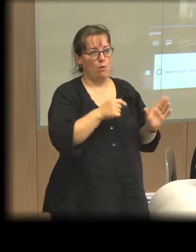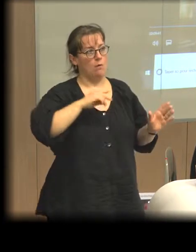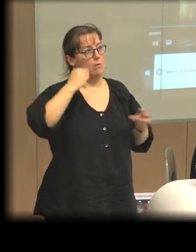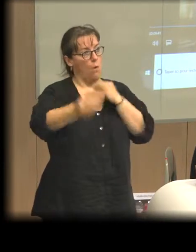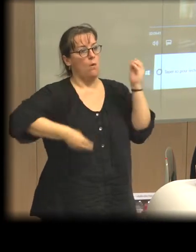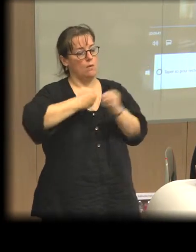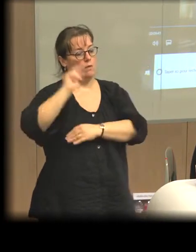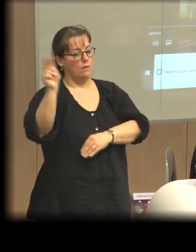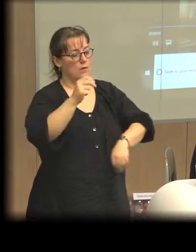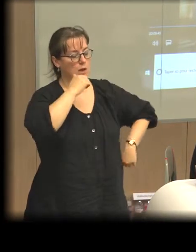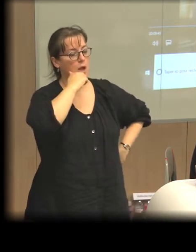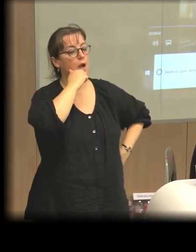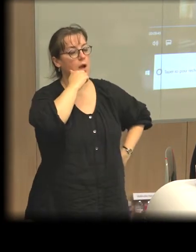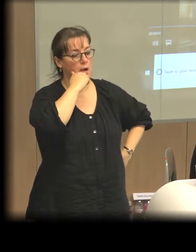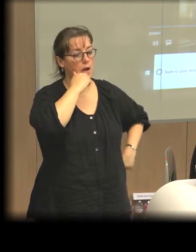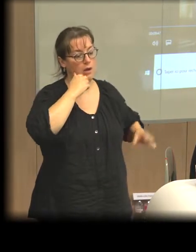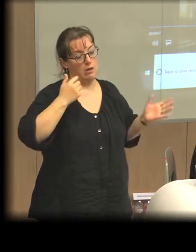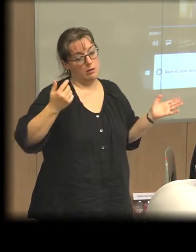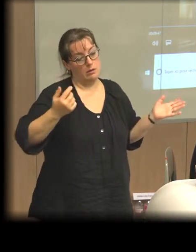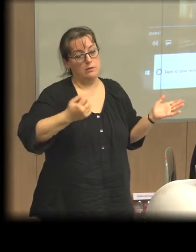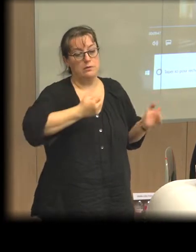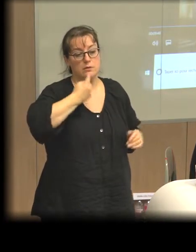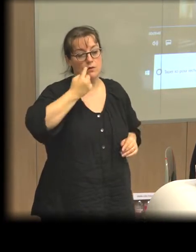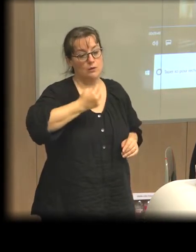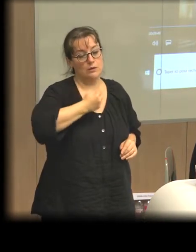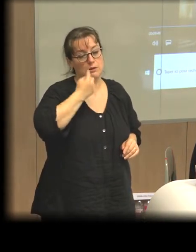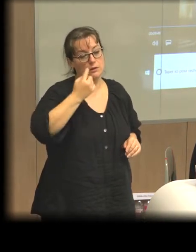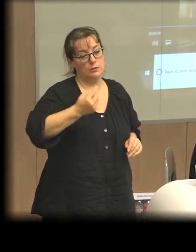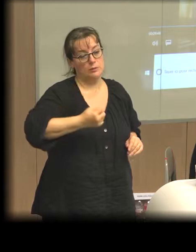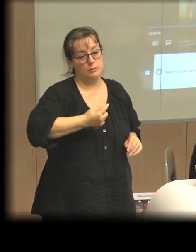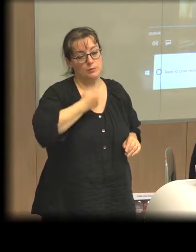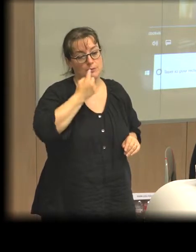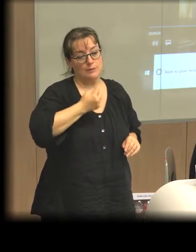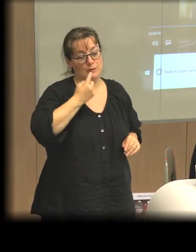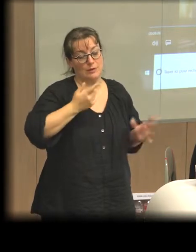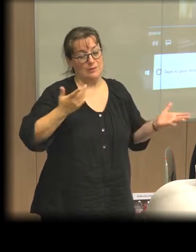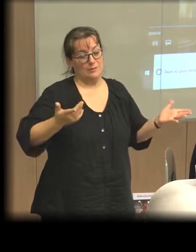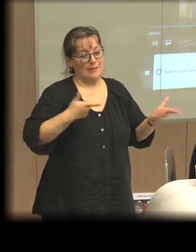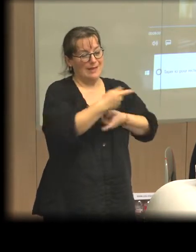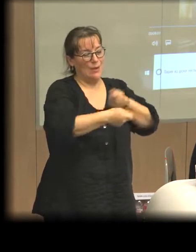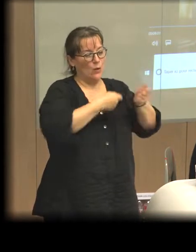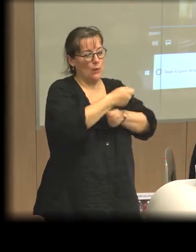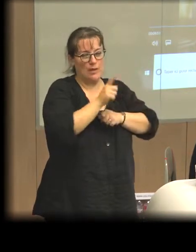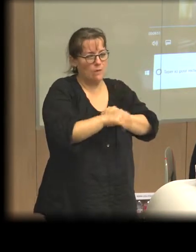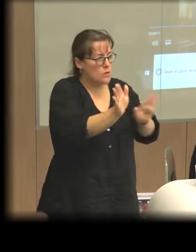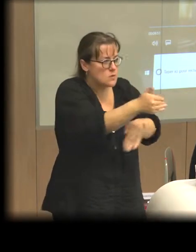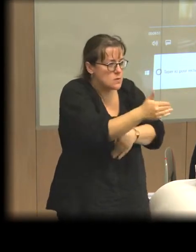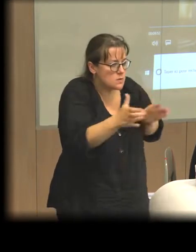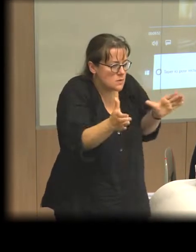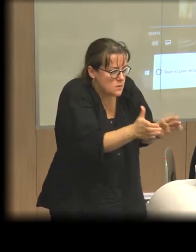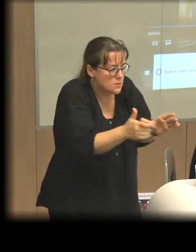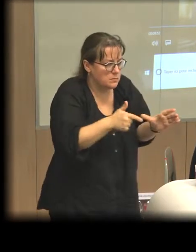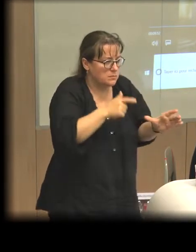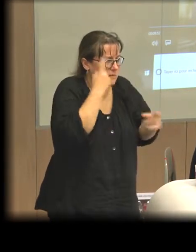le fait qu'elles considèrent que si nous ne démocratisons pas l'économie, si nous ne